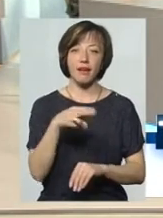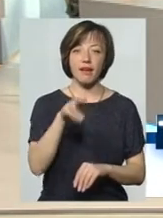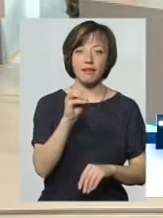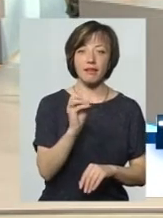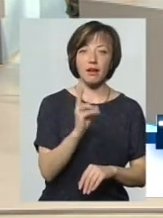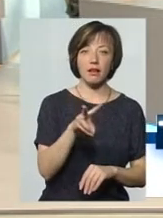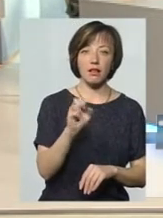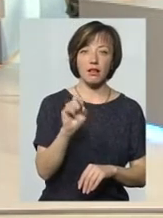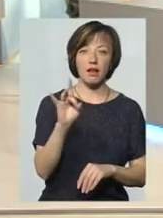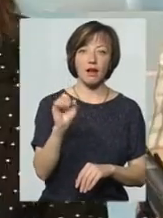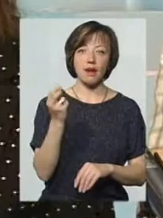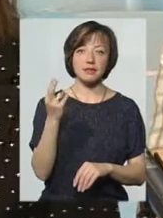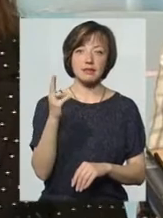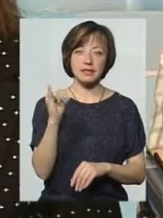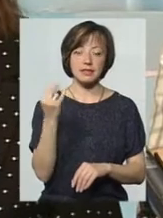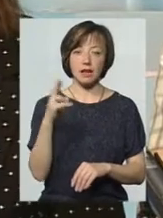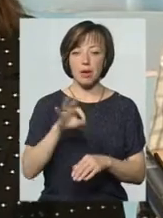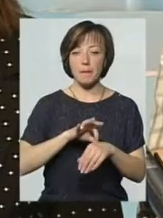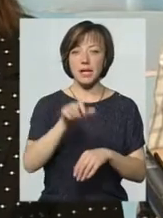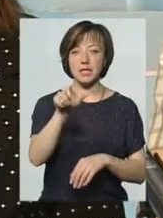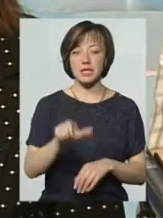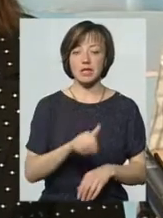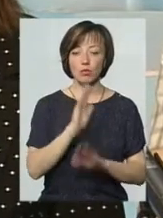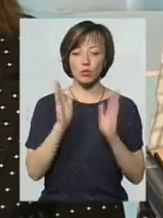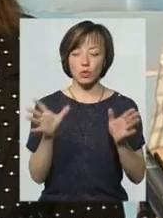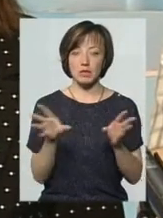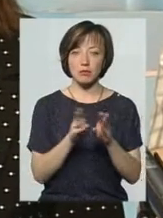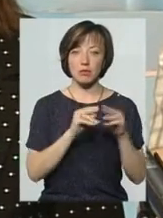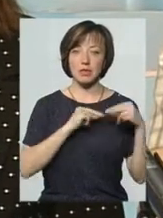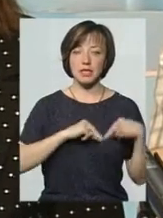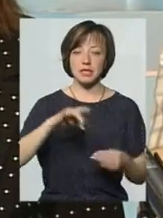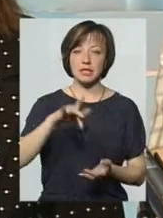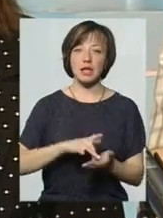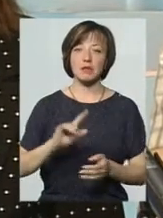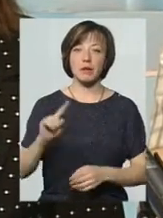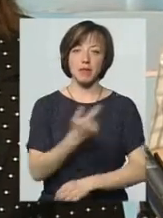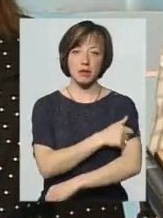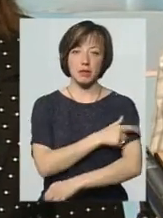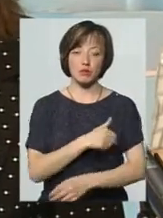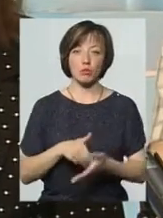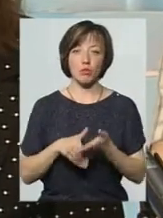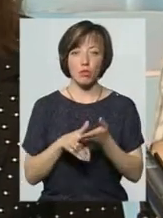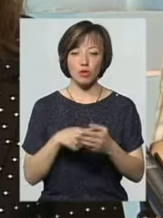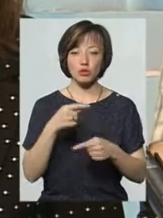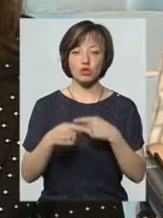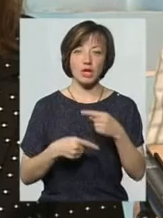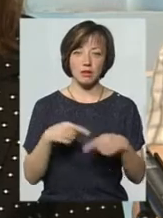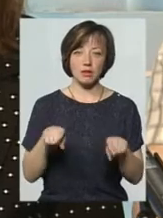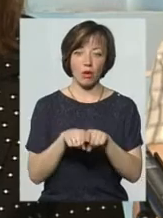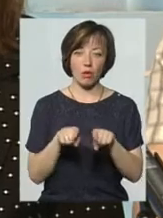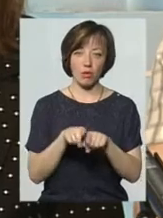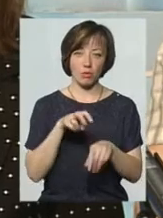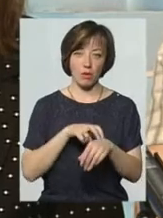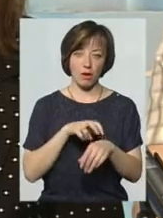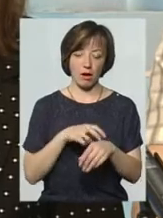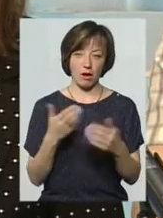декларує свою волю, що він буде співпрацювати з Центром первинної медико-санітарної допомоги через такого-то лікаря.